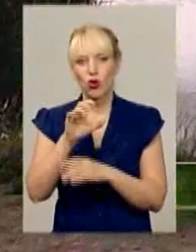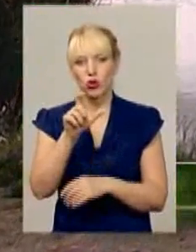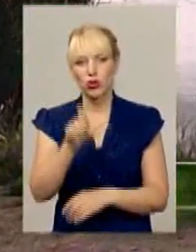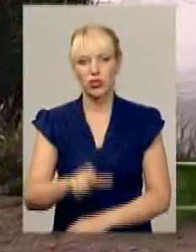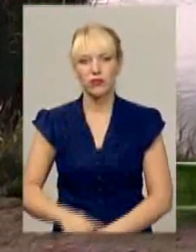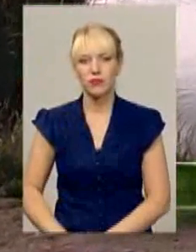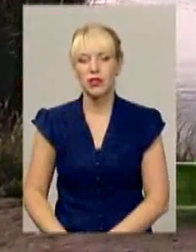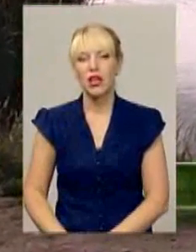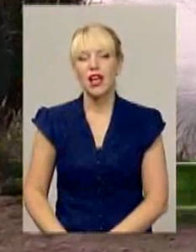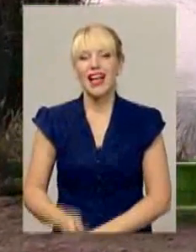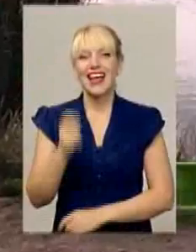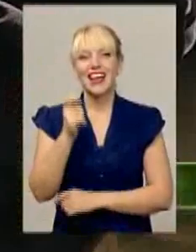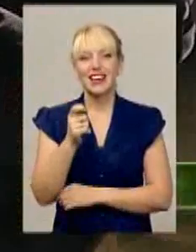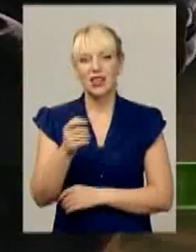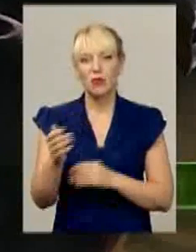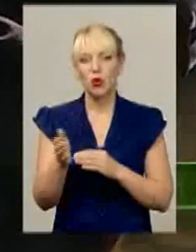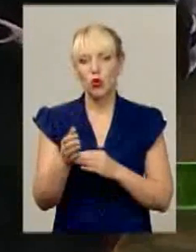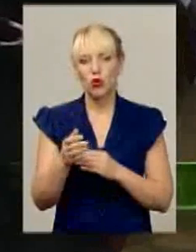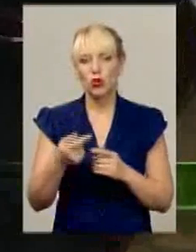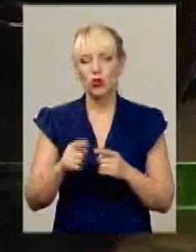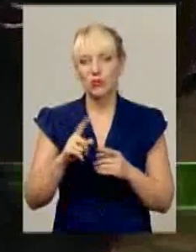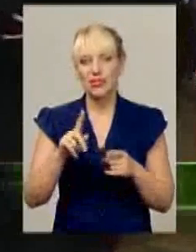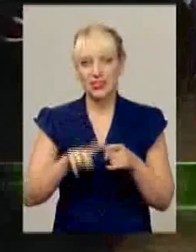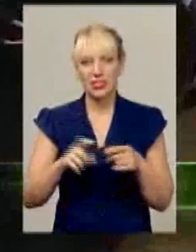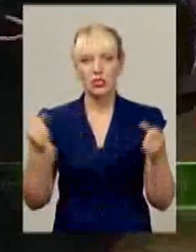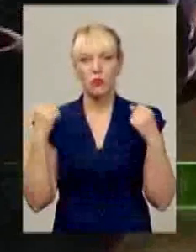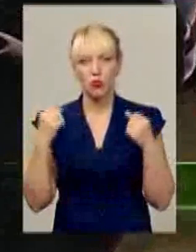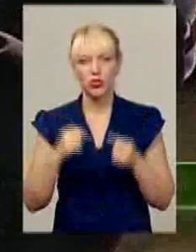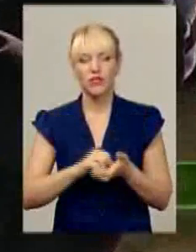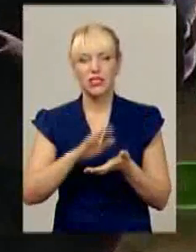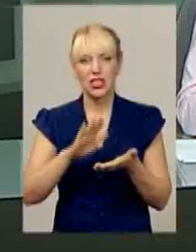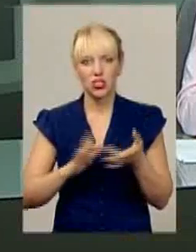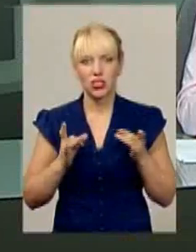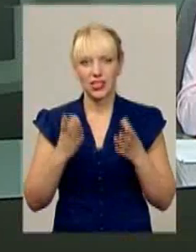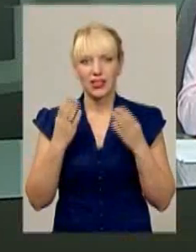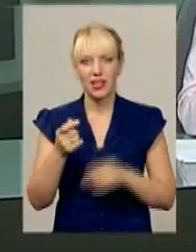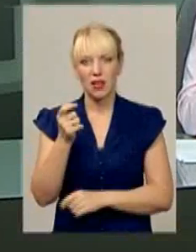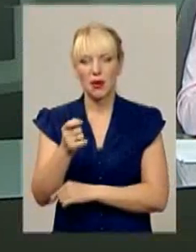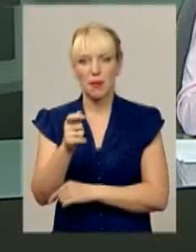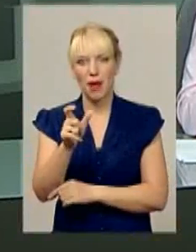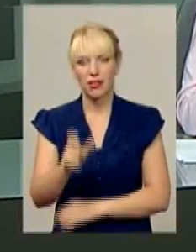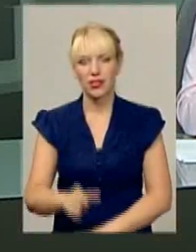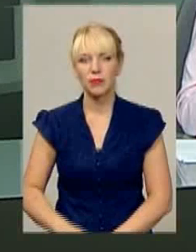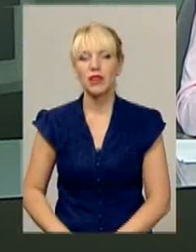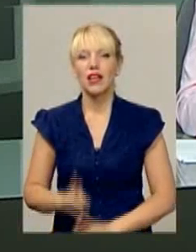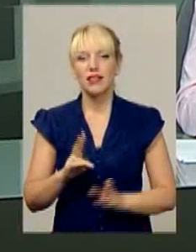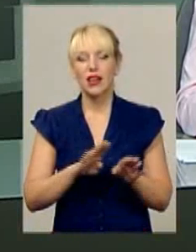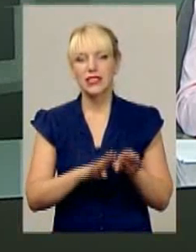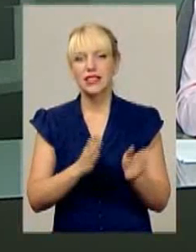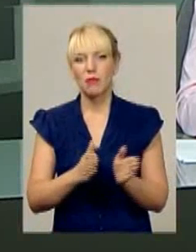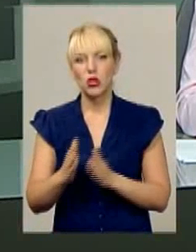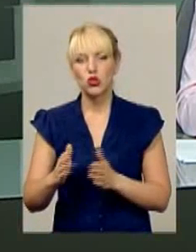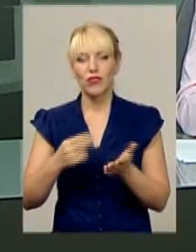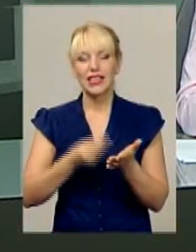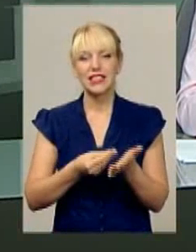Риболовля як спорт. Любителі-професіонали повудити відзначатимуть День рибалки. Як стабілізувати ціни на